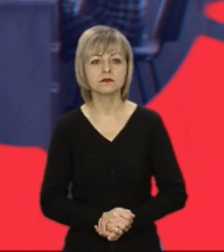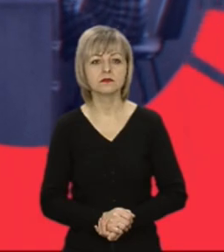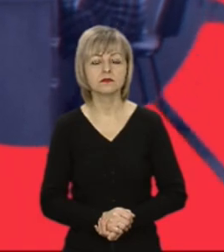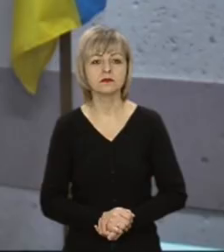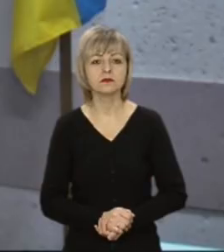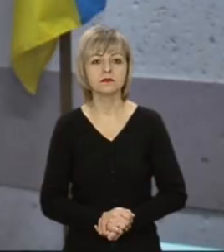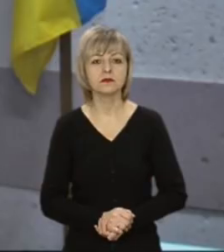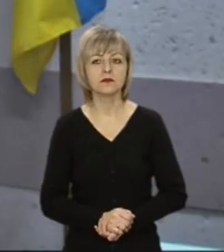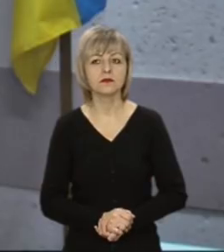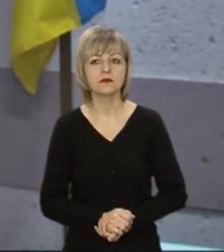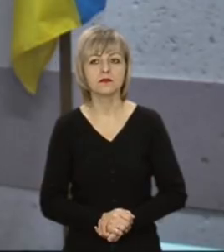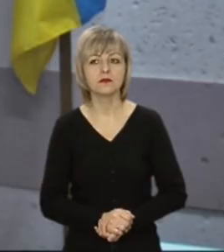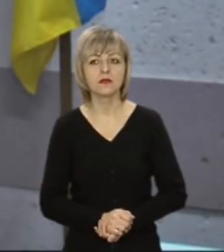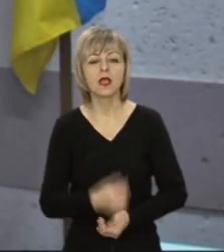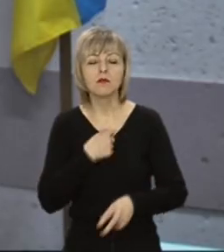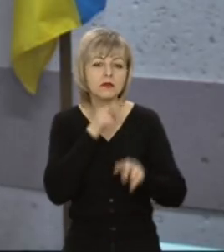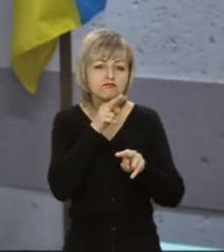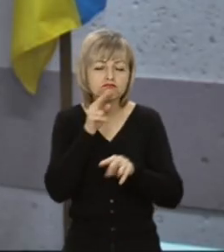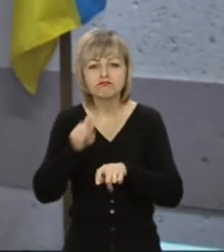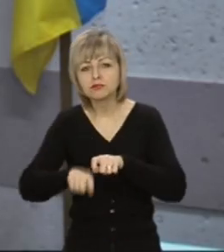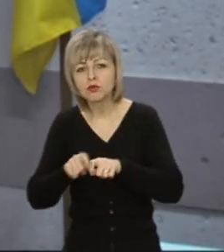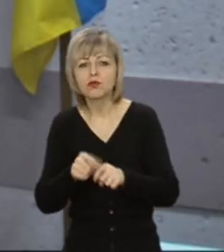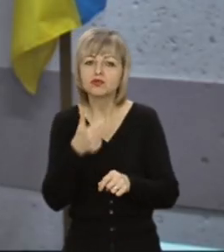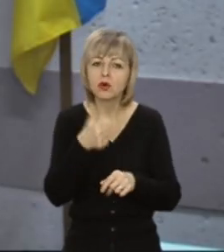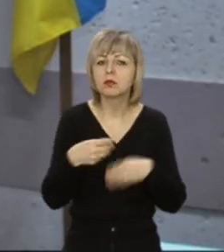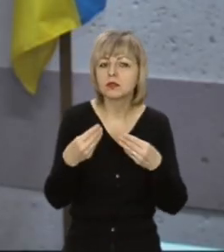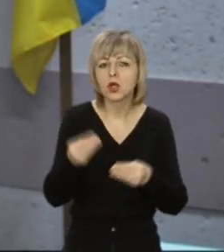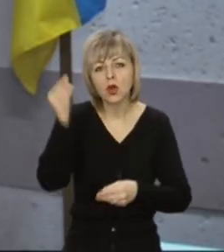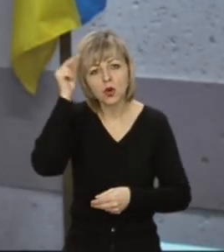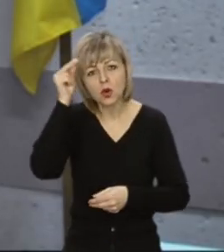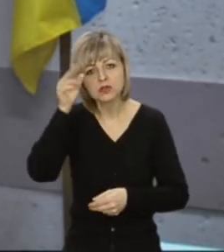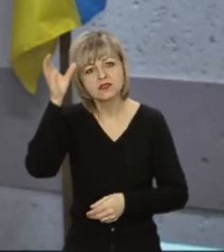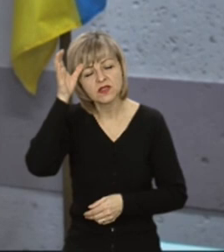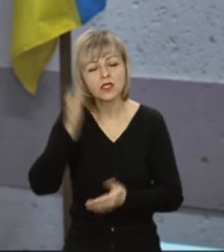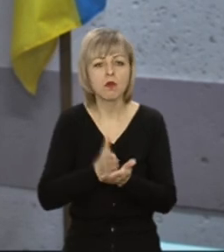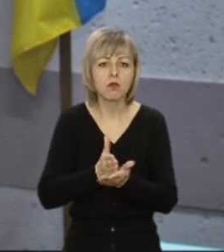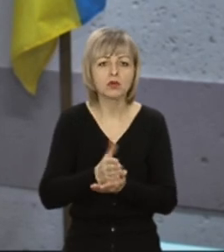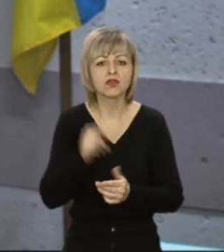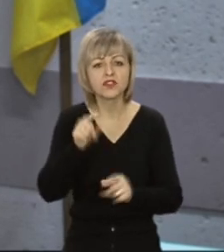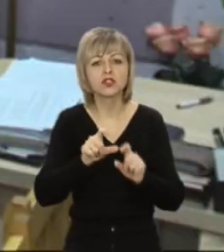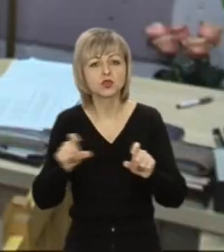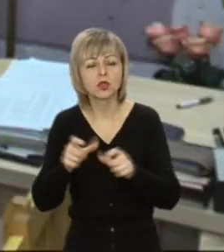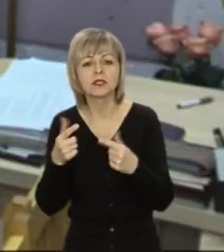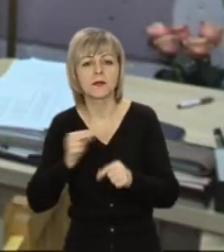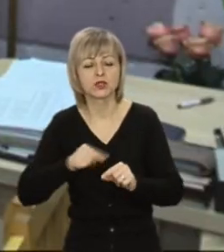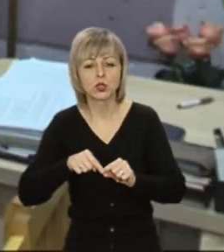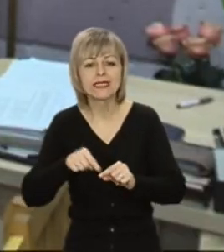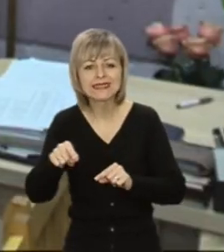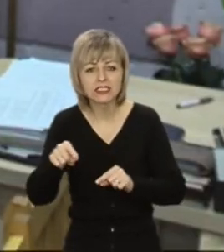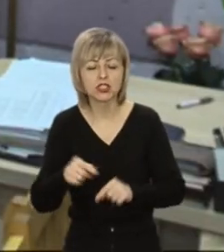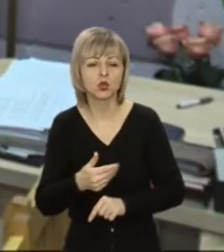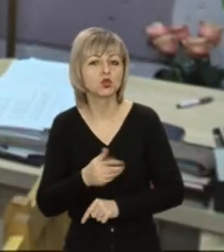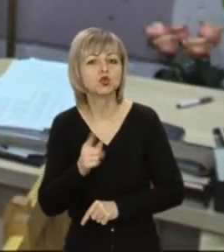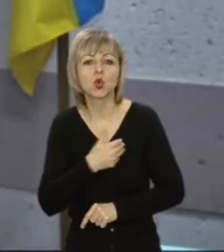Ми відслідковуємо і якість надання освітніх послуг в тих закладах, які працюють дистанційно. Що хочу